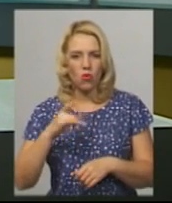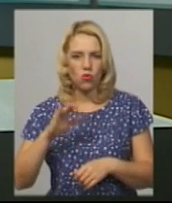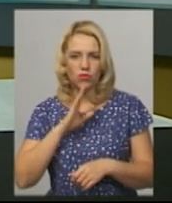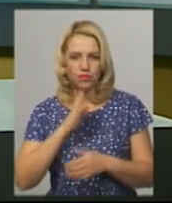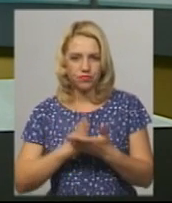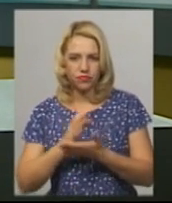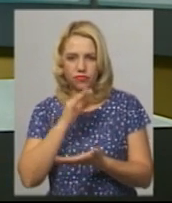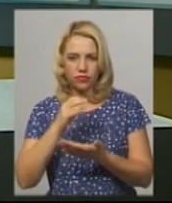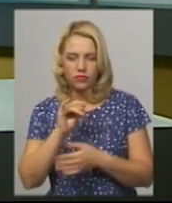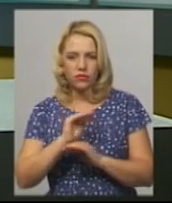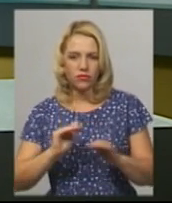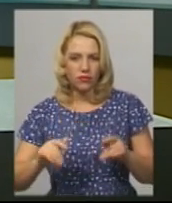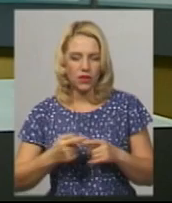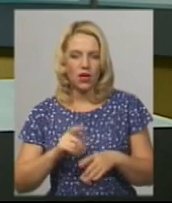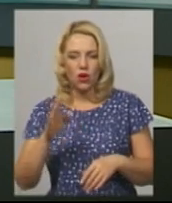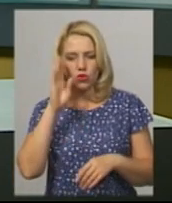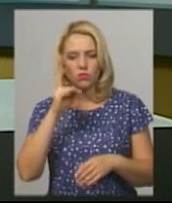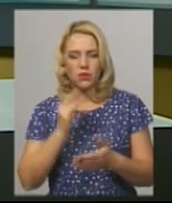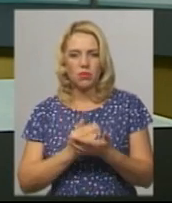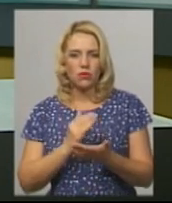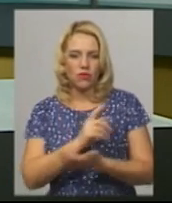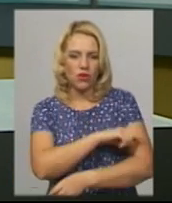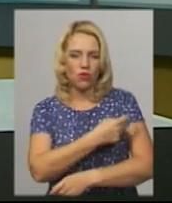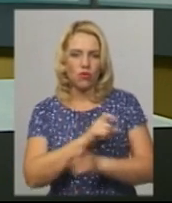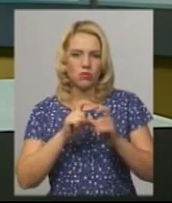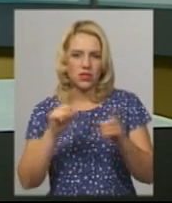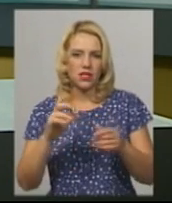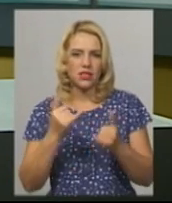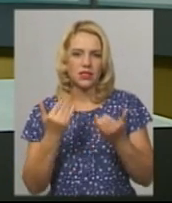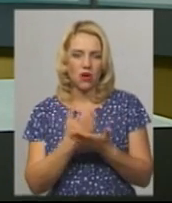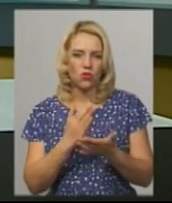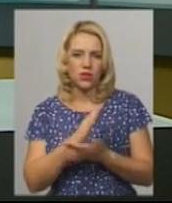її словами, хлопці, які перебувають у лікувальному закладі, знаходяться під конвоєм.